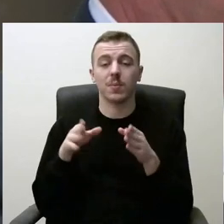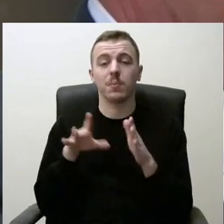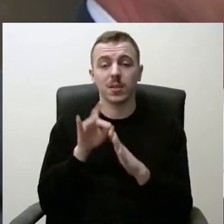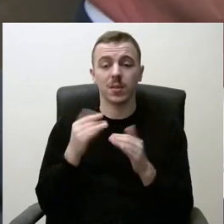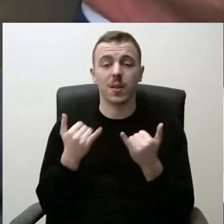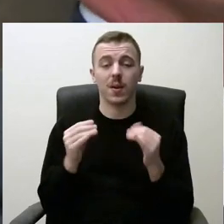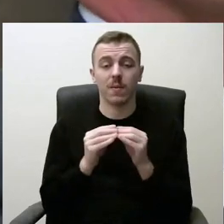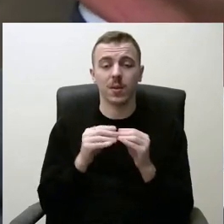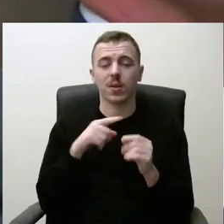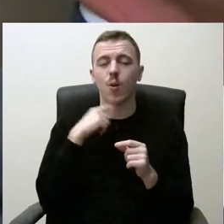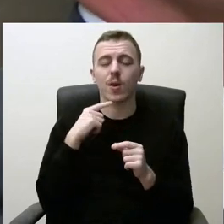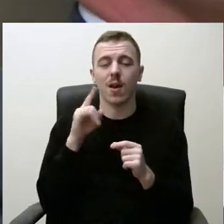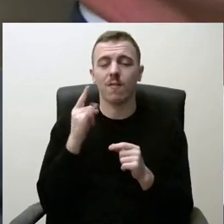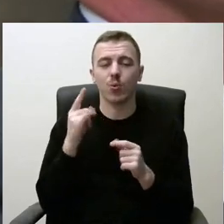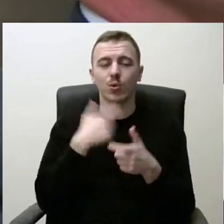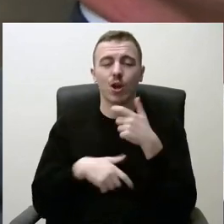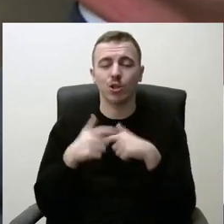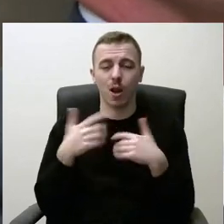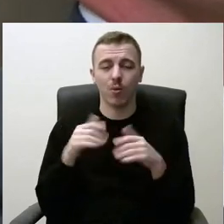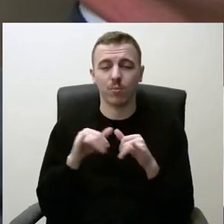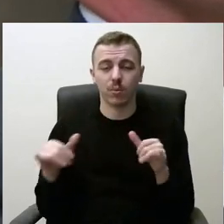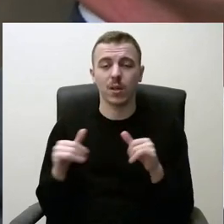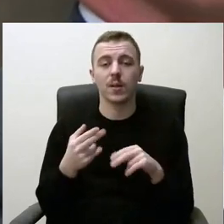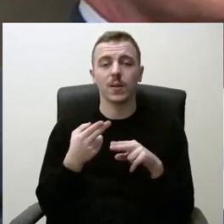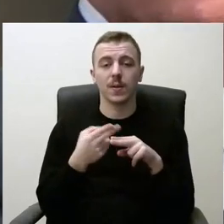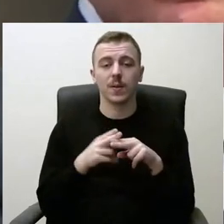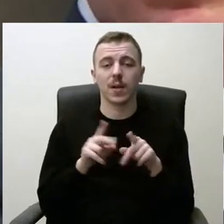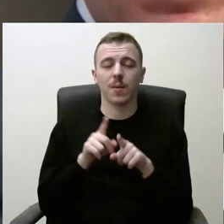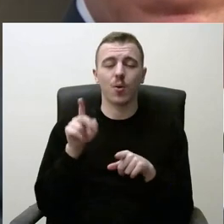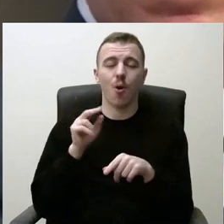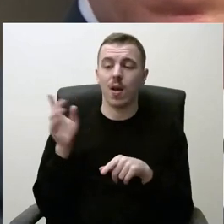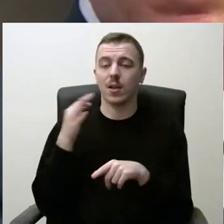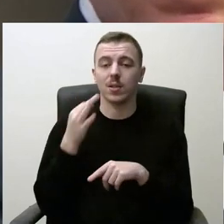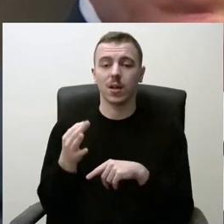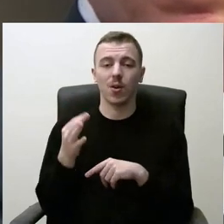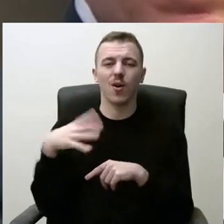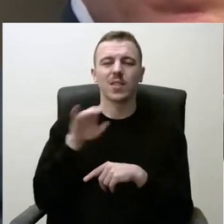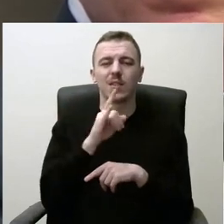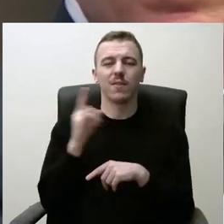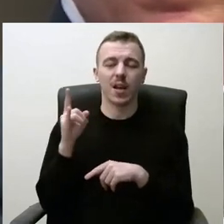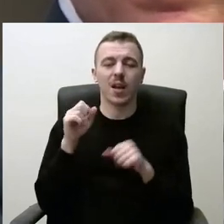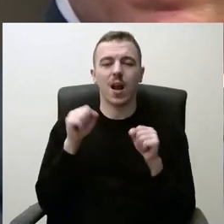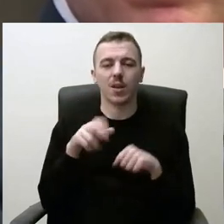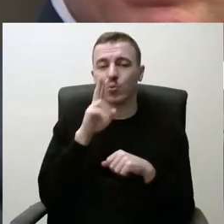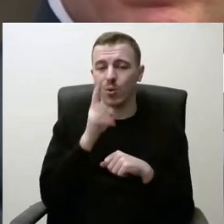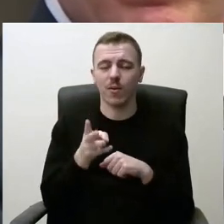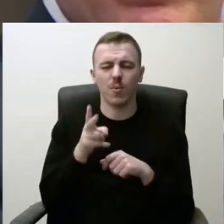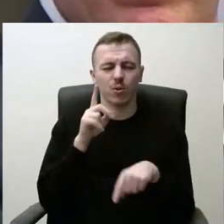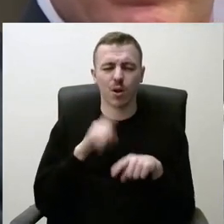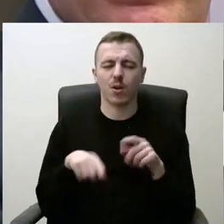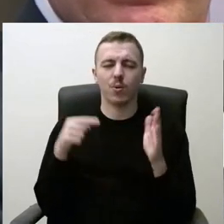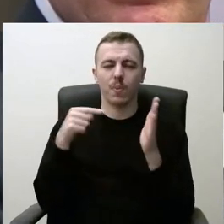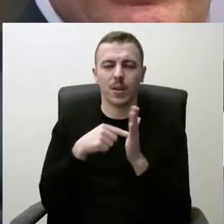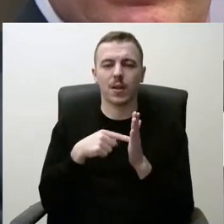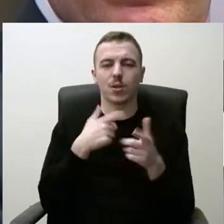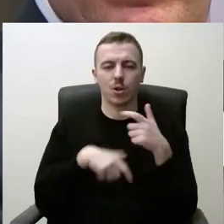kad daugėja daikų darželių ir tikrai, kaip kolega sako, kad visi vaikai galėtų nuo dviejų metų papulti juos, tai tikrai